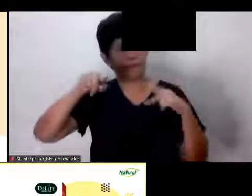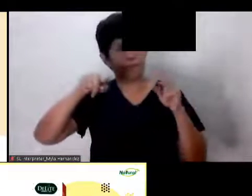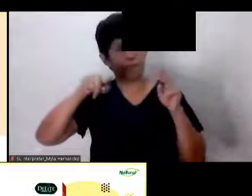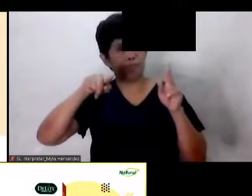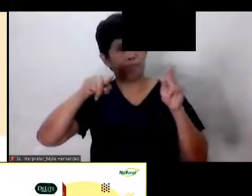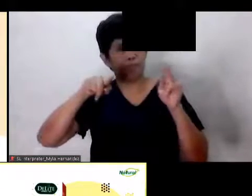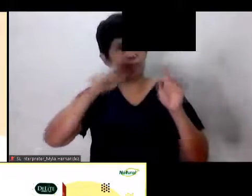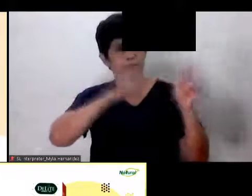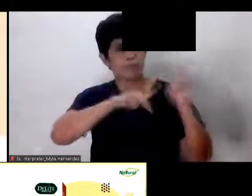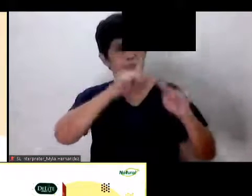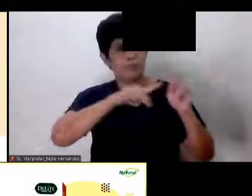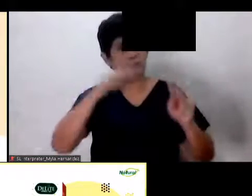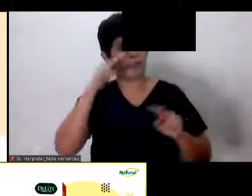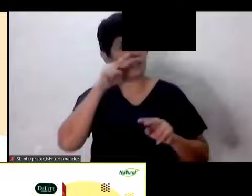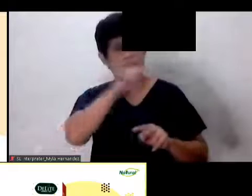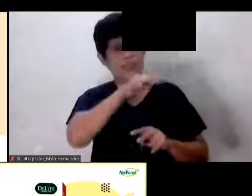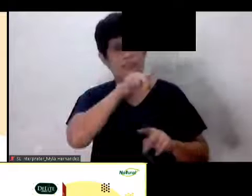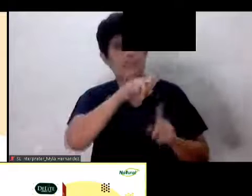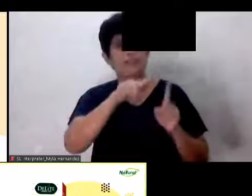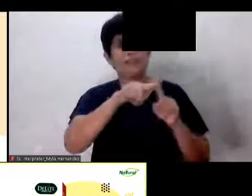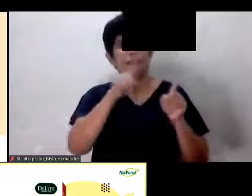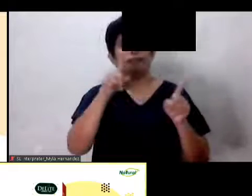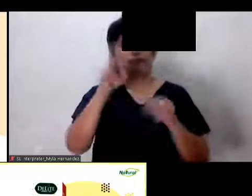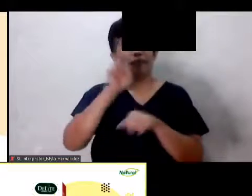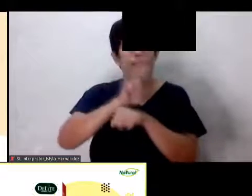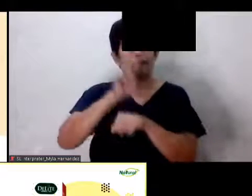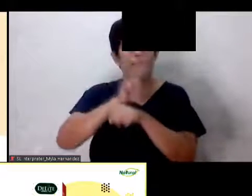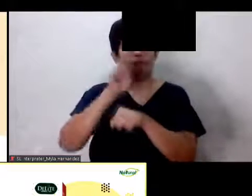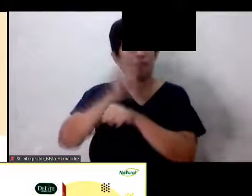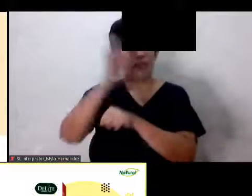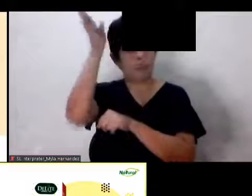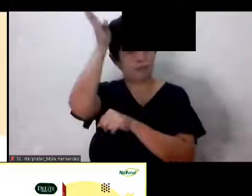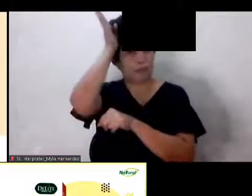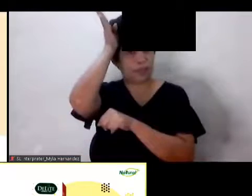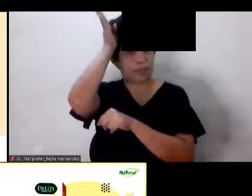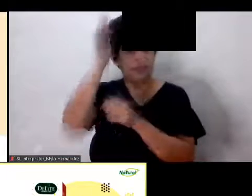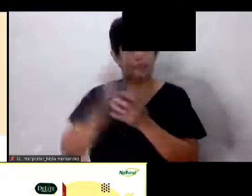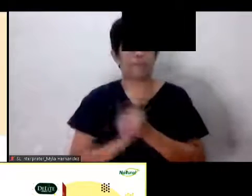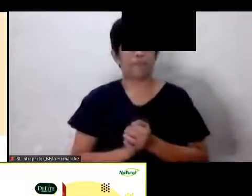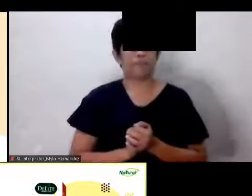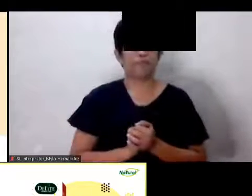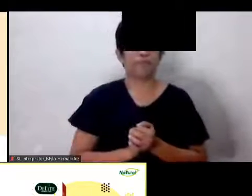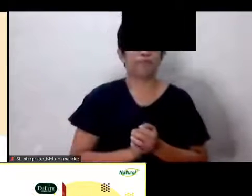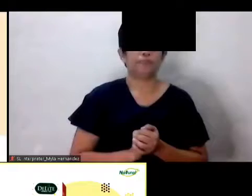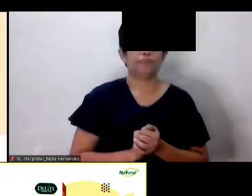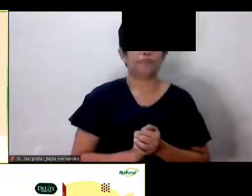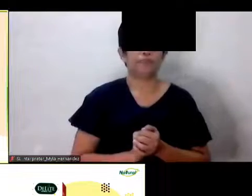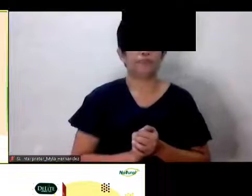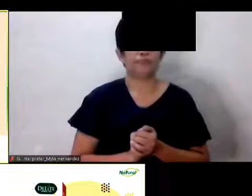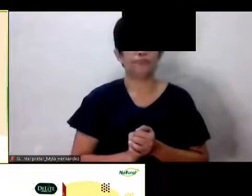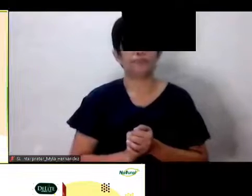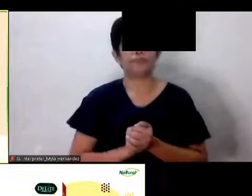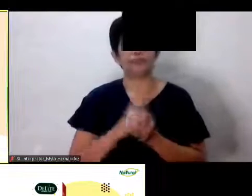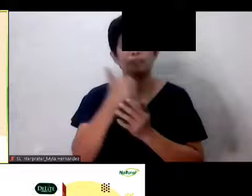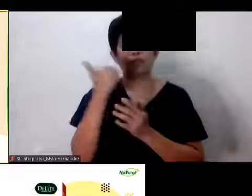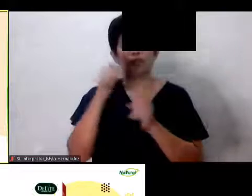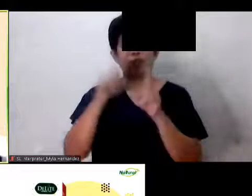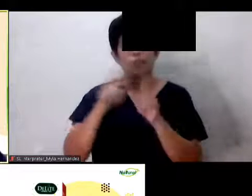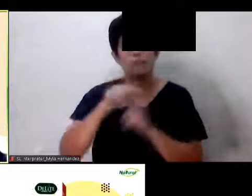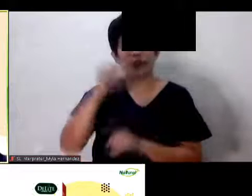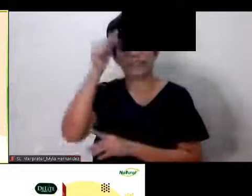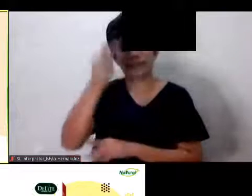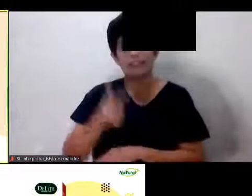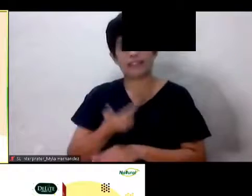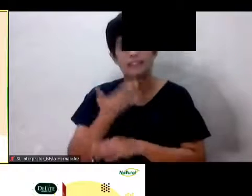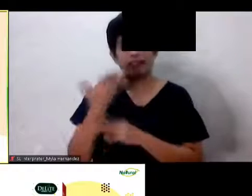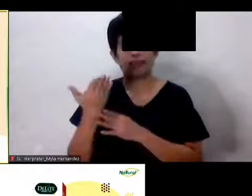sister, uy, ganyan, diba? So, nagagamit ang utak. Okay, nagagamit ang utak. Yes. nagbating na rin natin sila